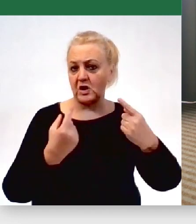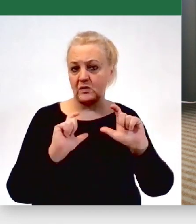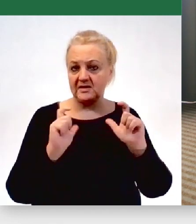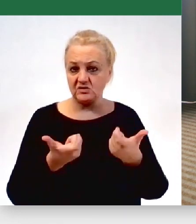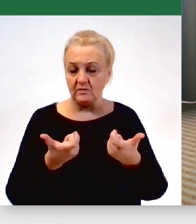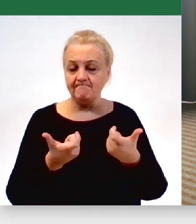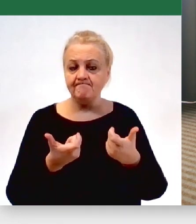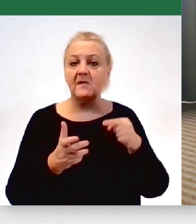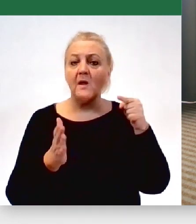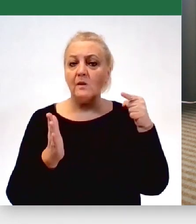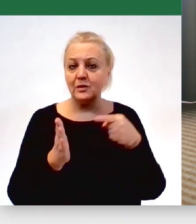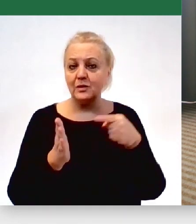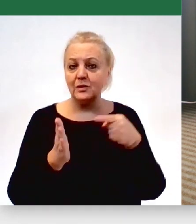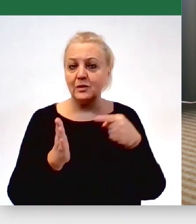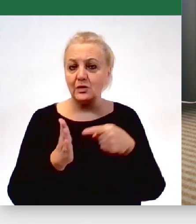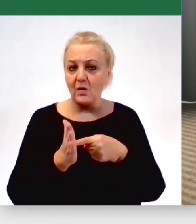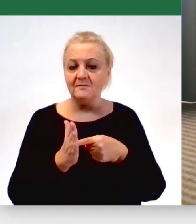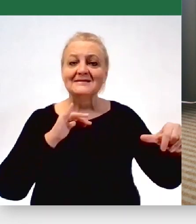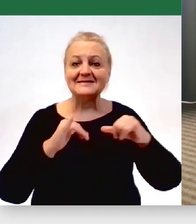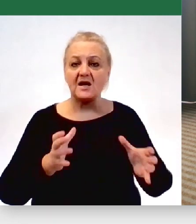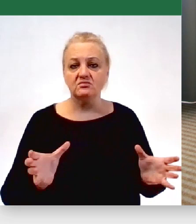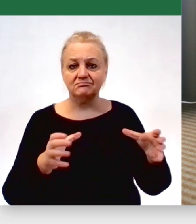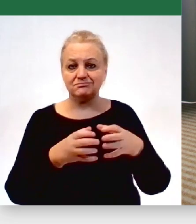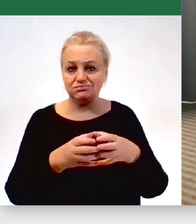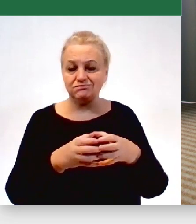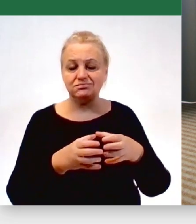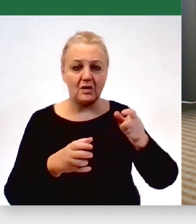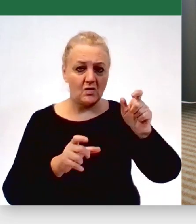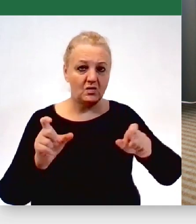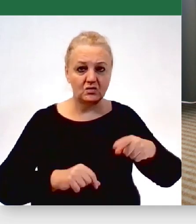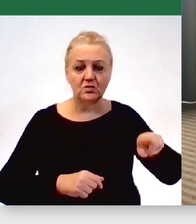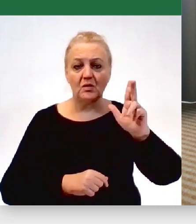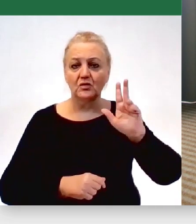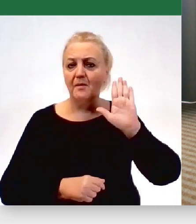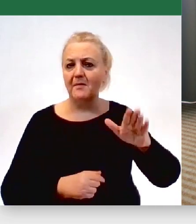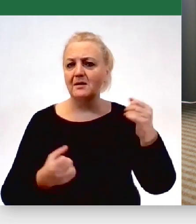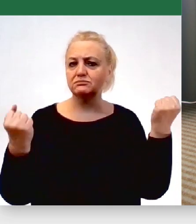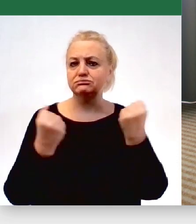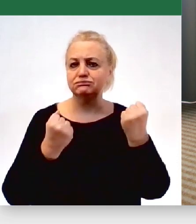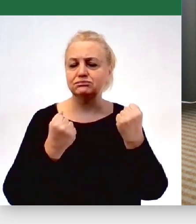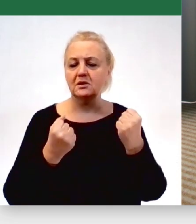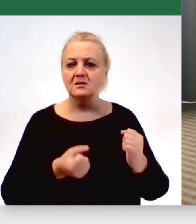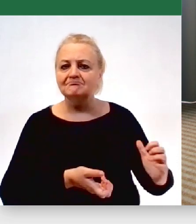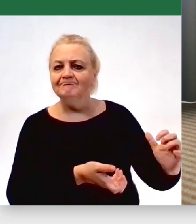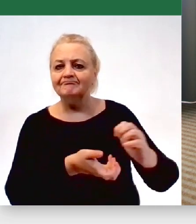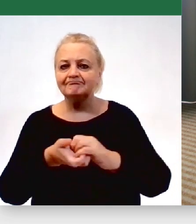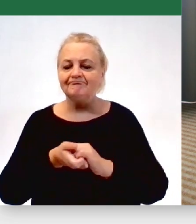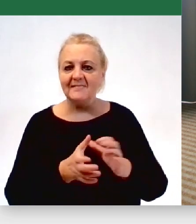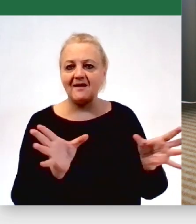że oto zarządzamy wspólnotami, które mają ogromne pokłady solidarności,